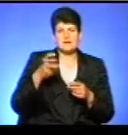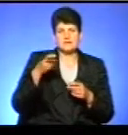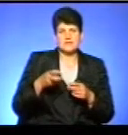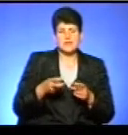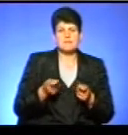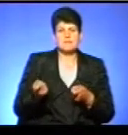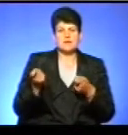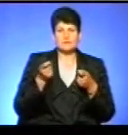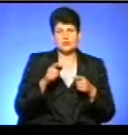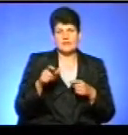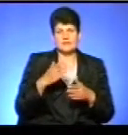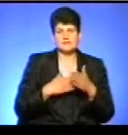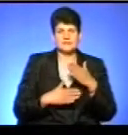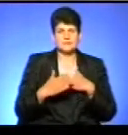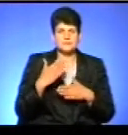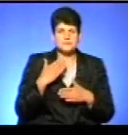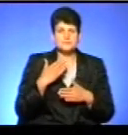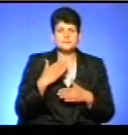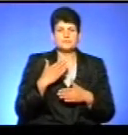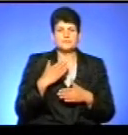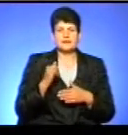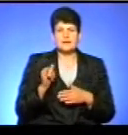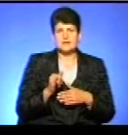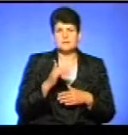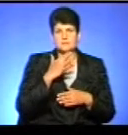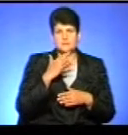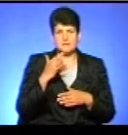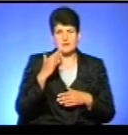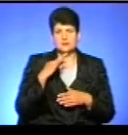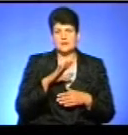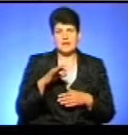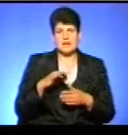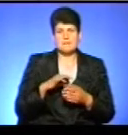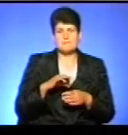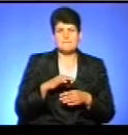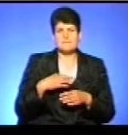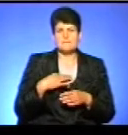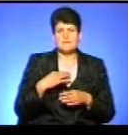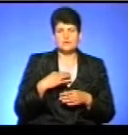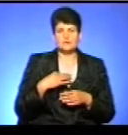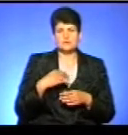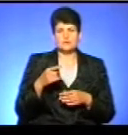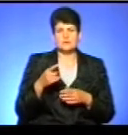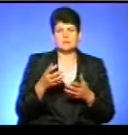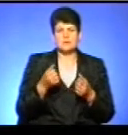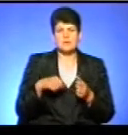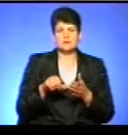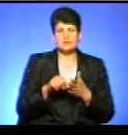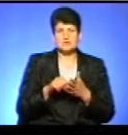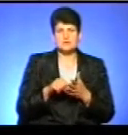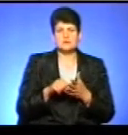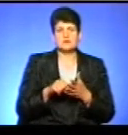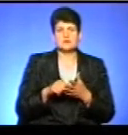з інвалідністю. І багато небайдужих тернополян брали участь в зборі коштів.